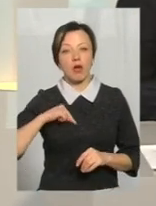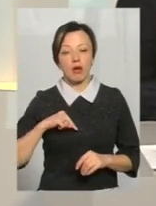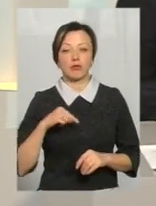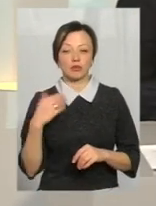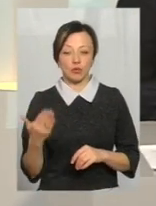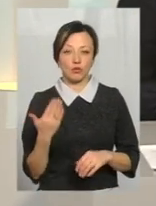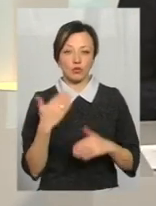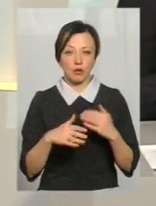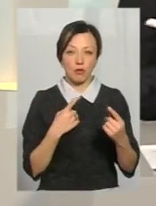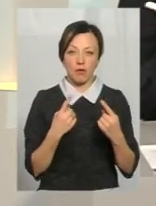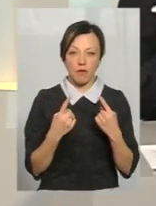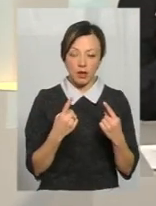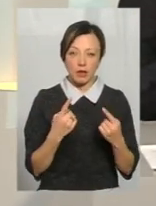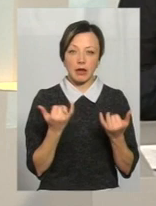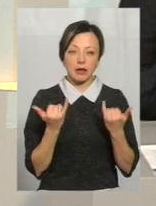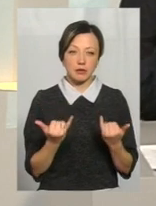вже говорили з вами сьогодні.